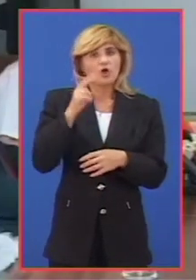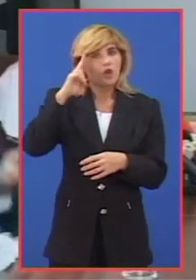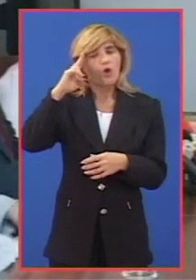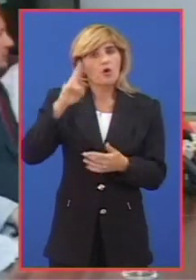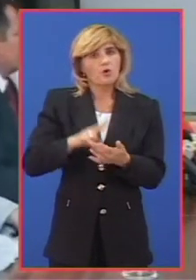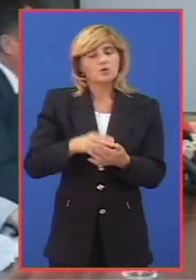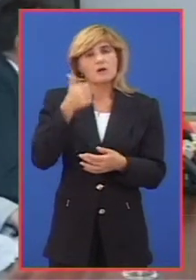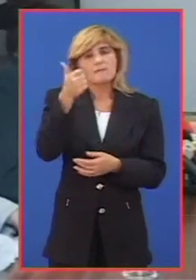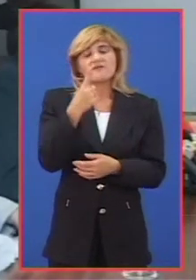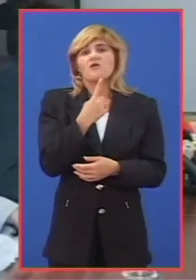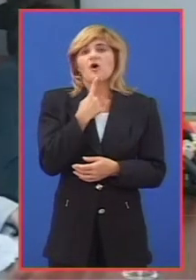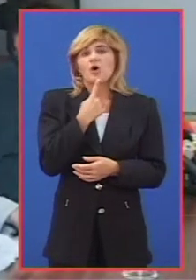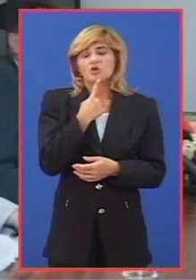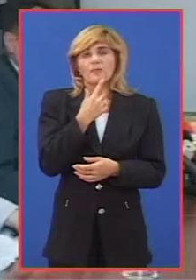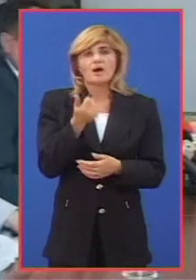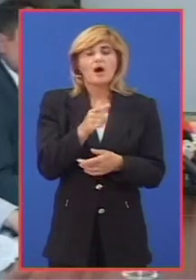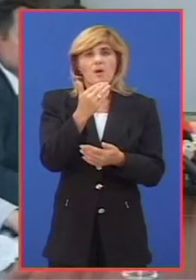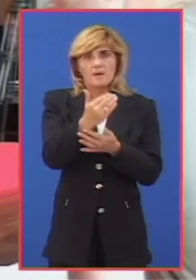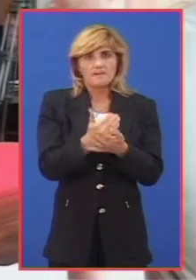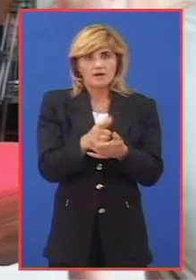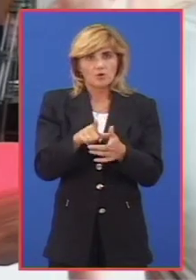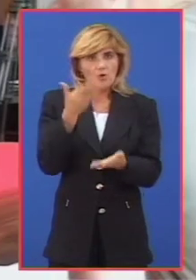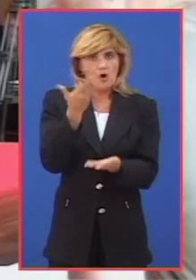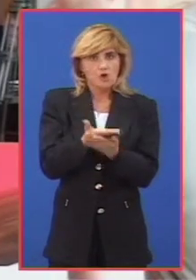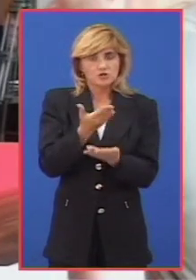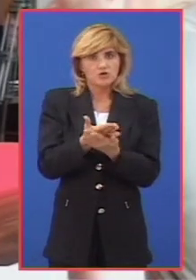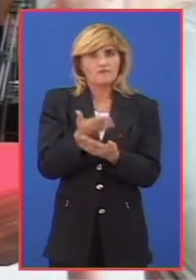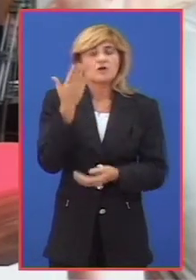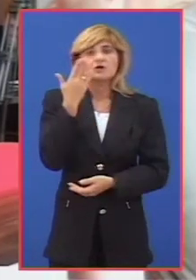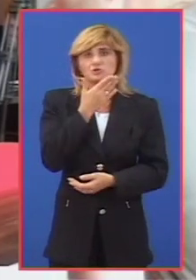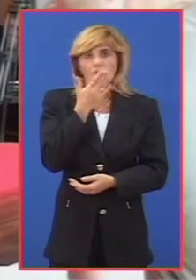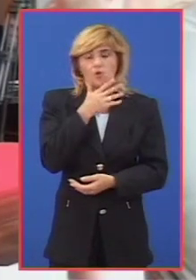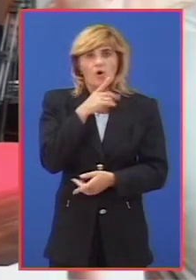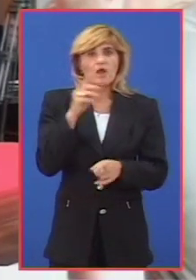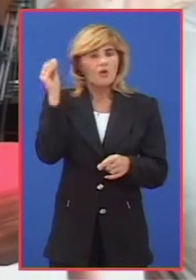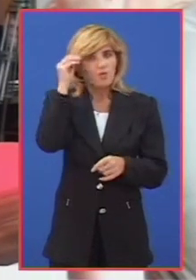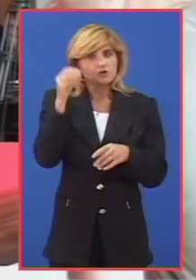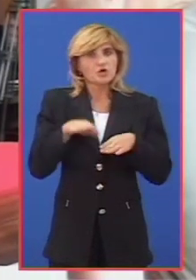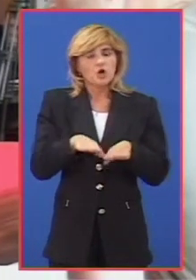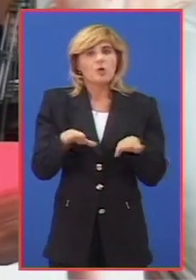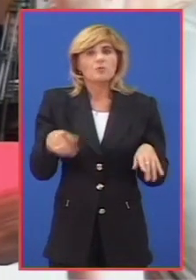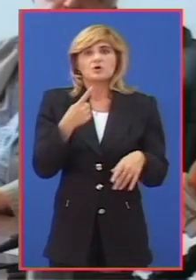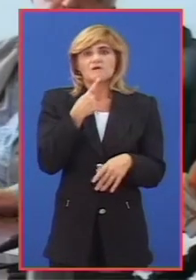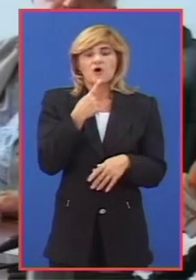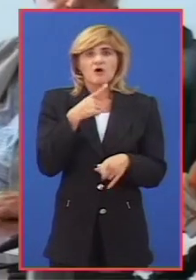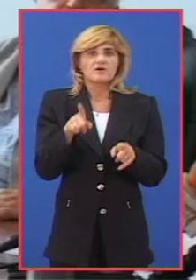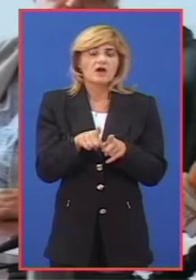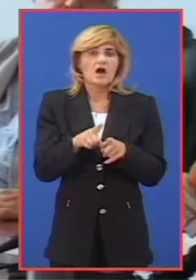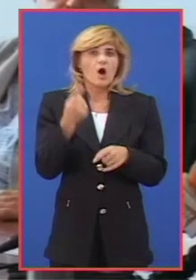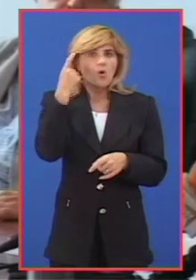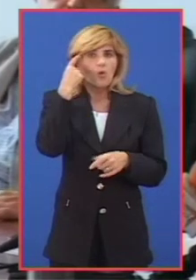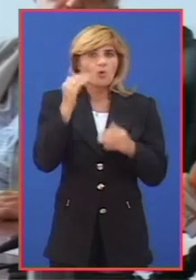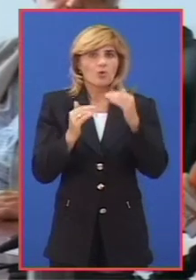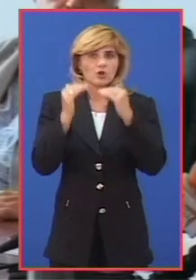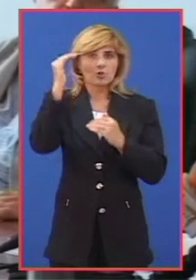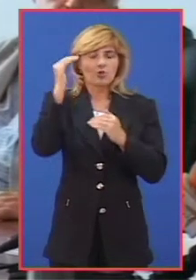da će od 1. oktobera kao izborni predmet u osnovnim školama, moći da se izučava bunjevački govor s elementima nacionalne kulture.